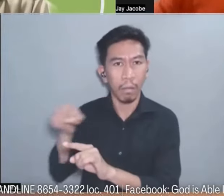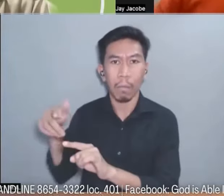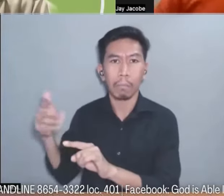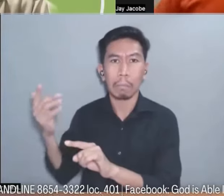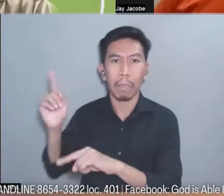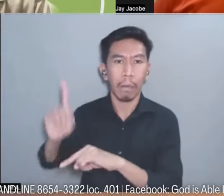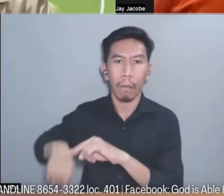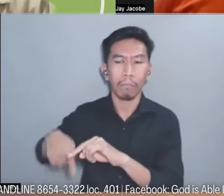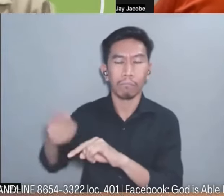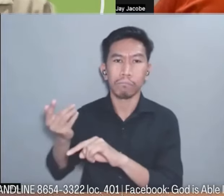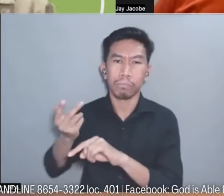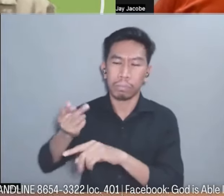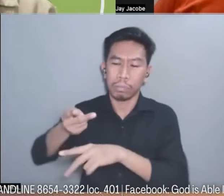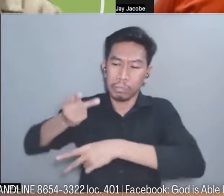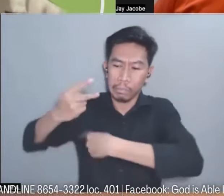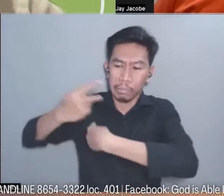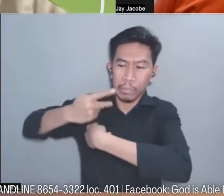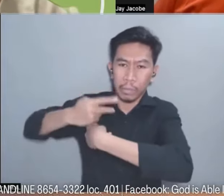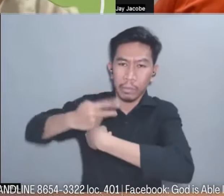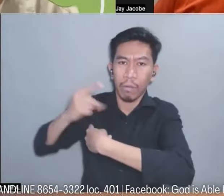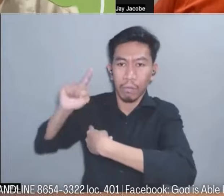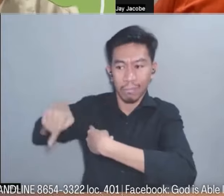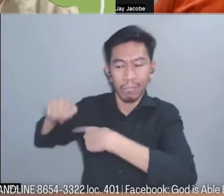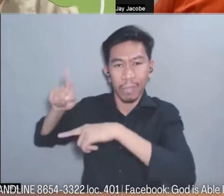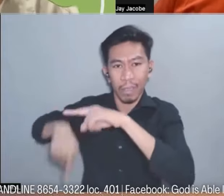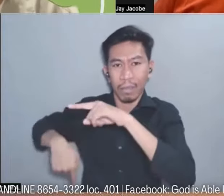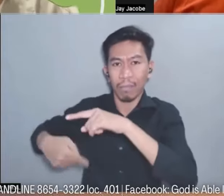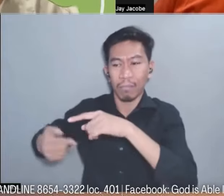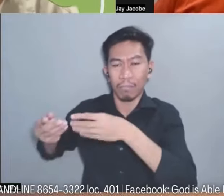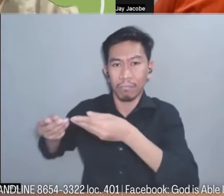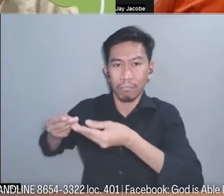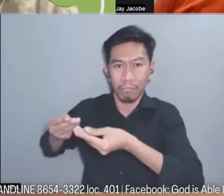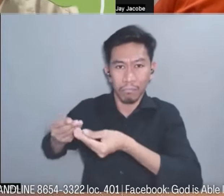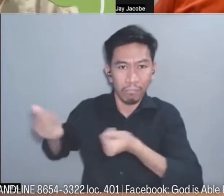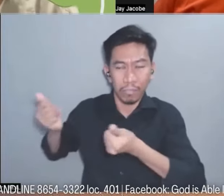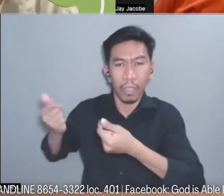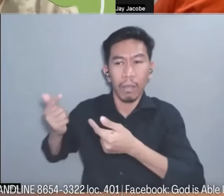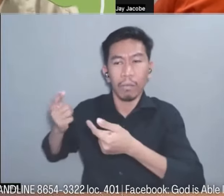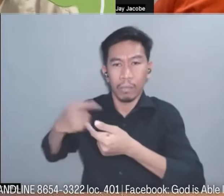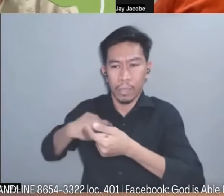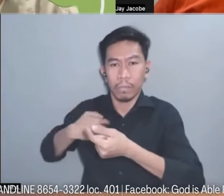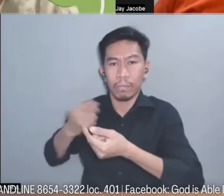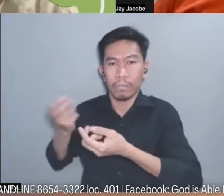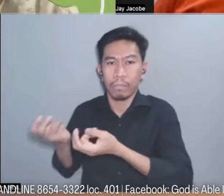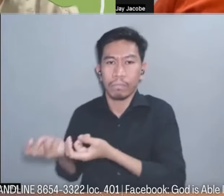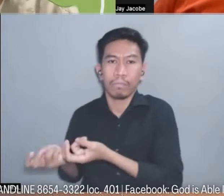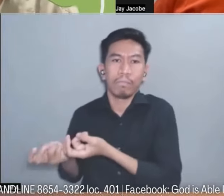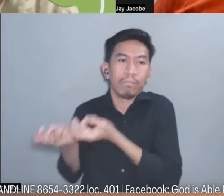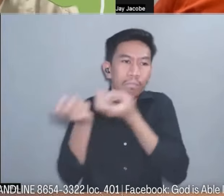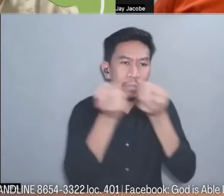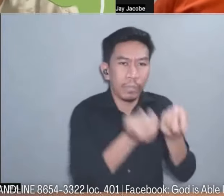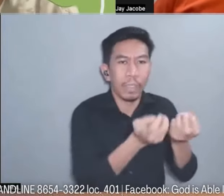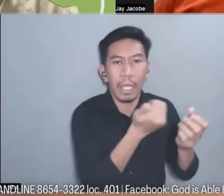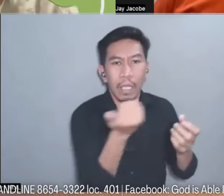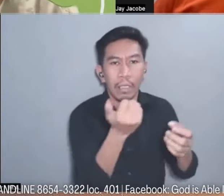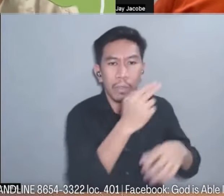isang napakalaking hospital at doon po tinrit po nila ako as initial findings po ng meningitis